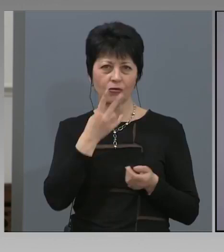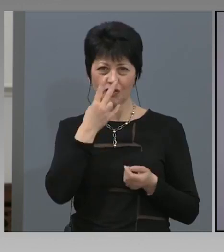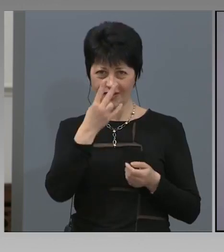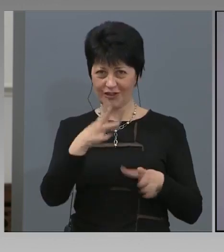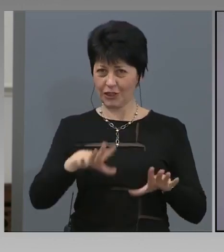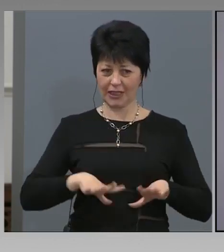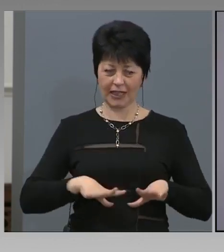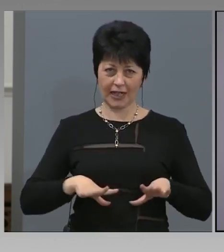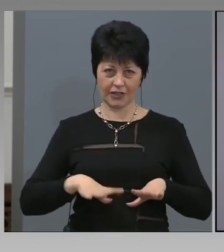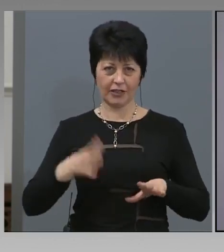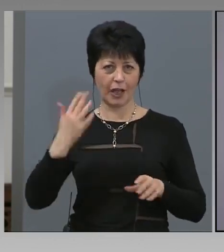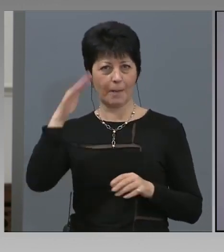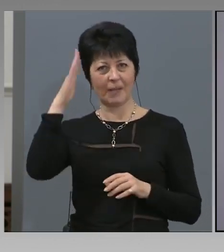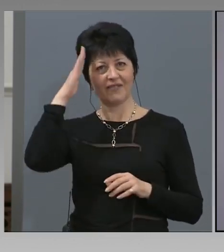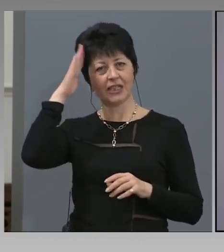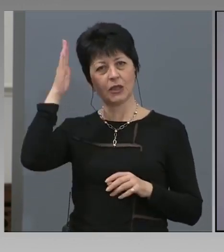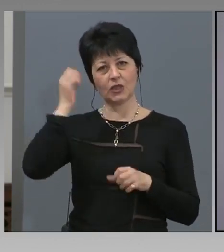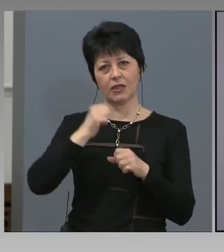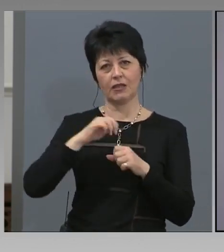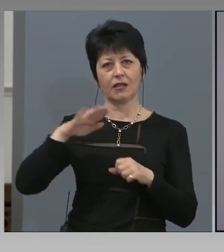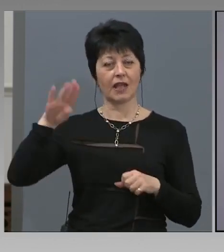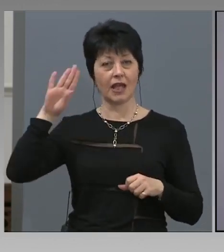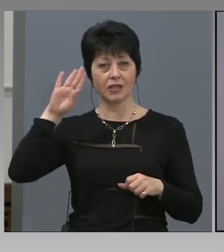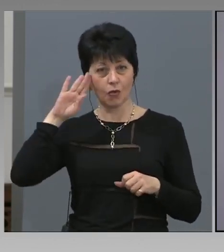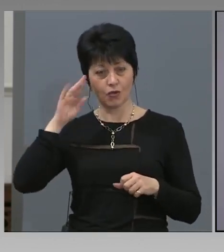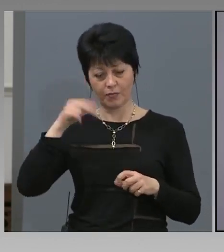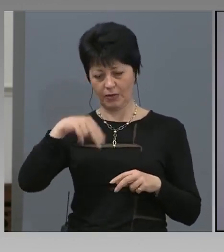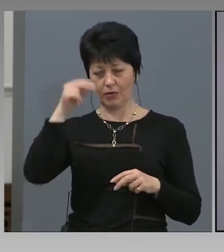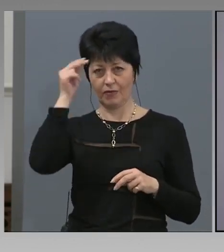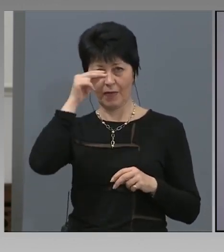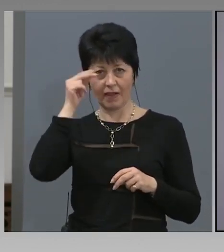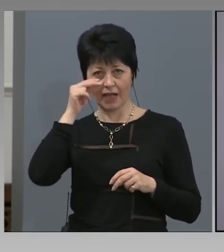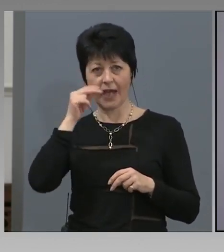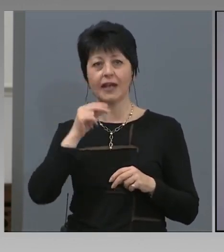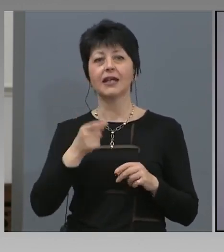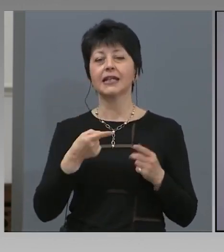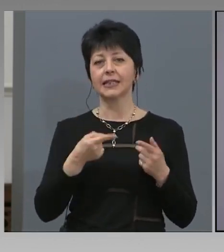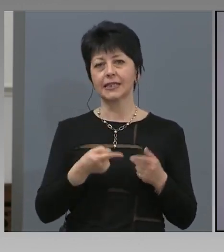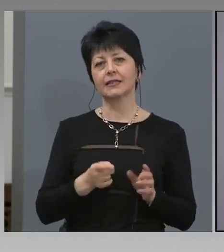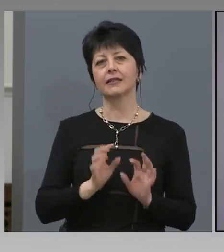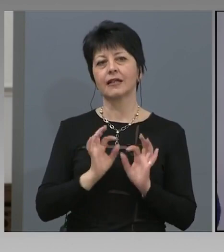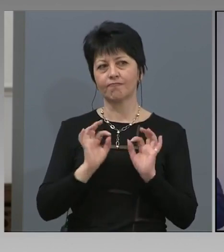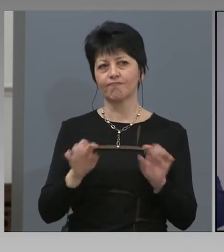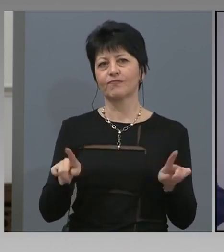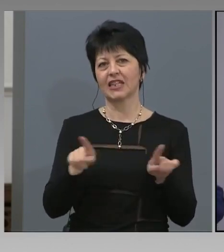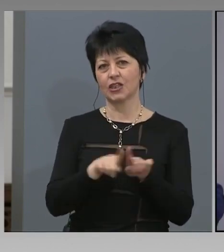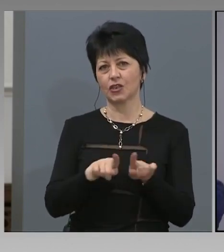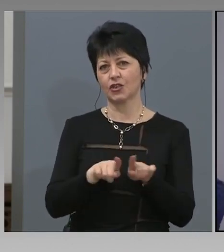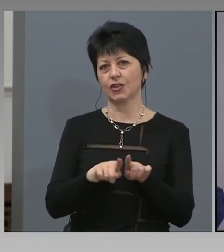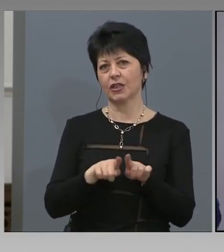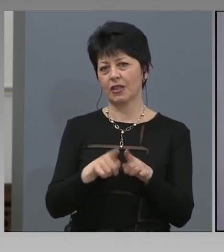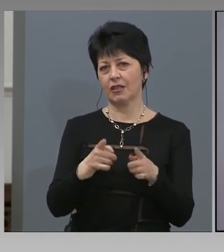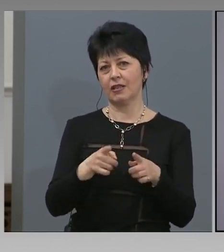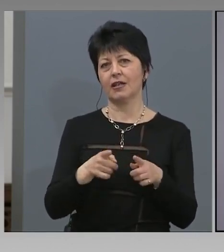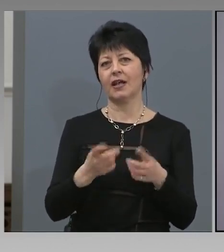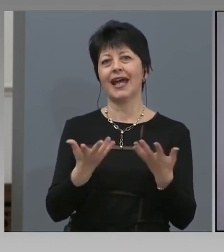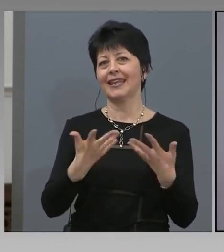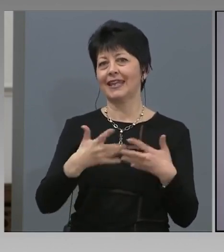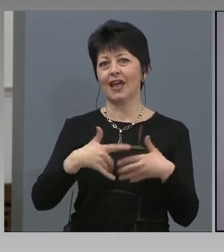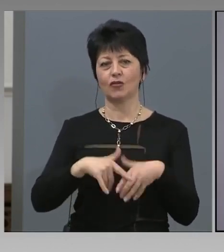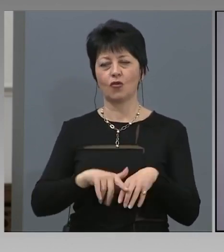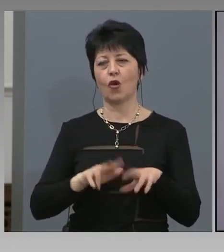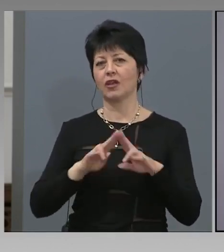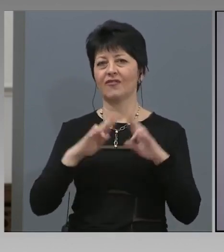и правителствените служби в България, са абсолютно същите технологии, които се използват в целия свят